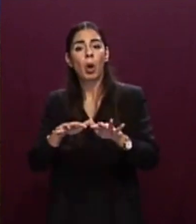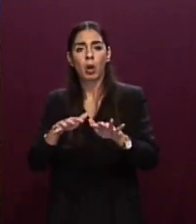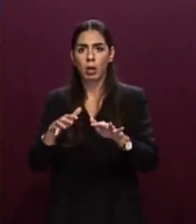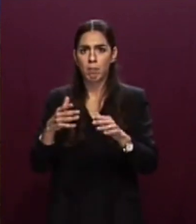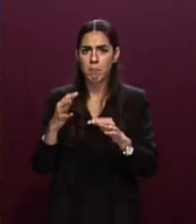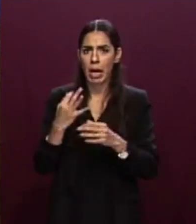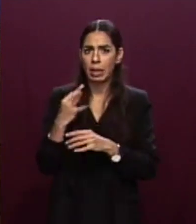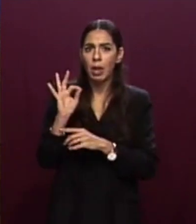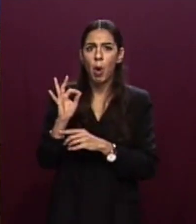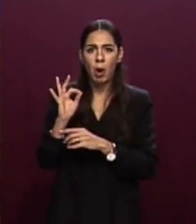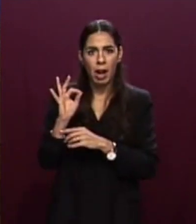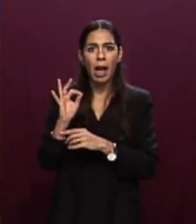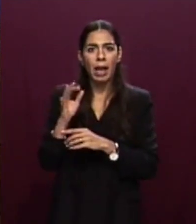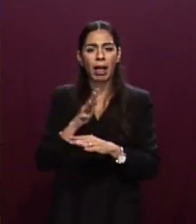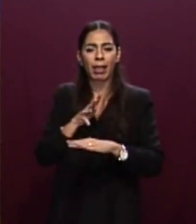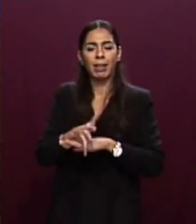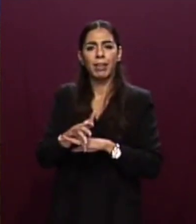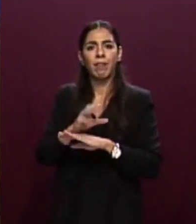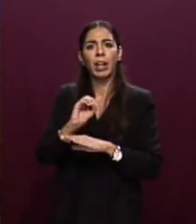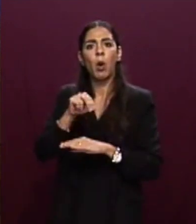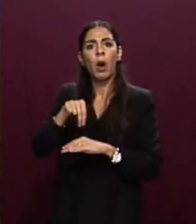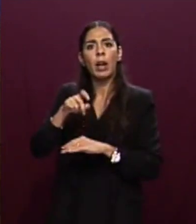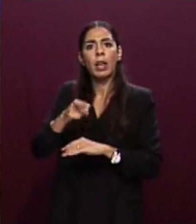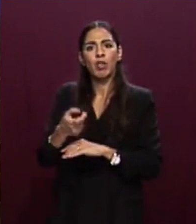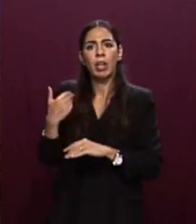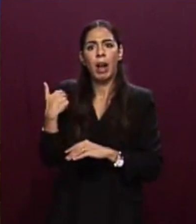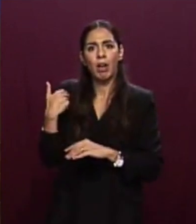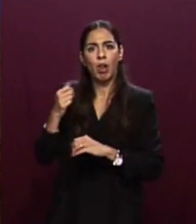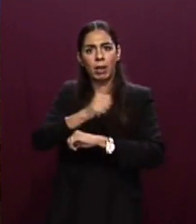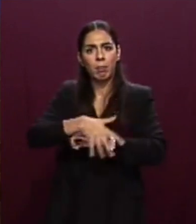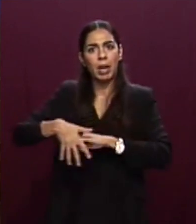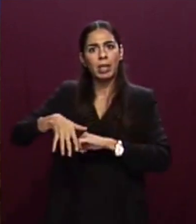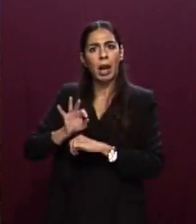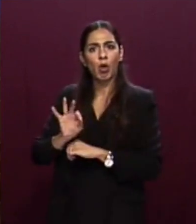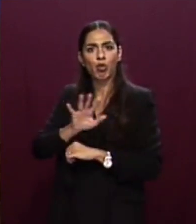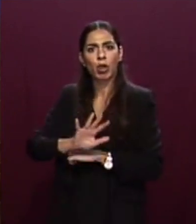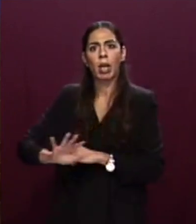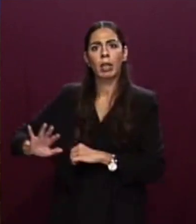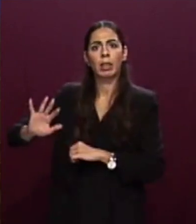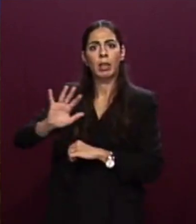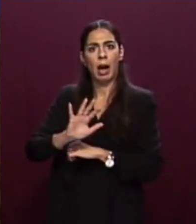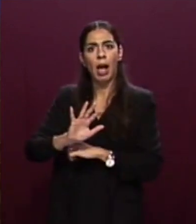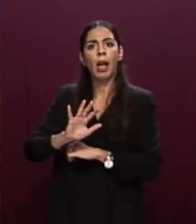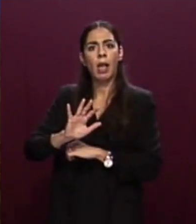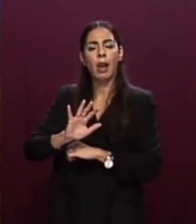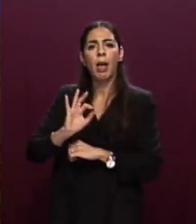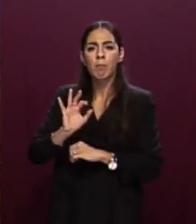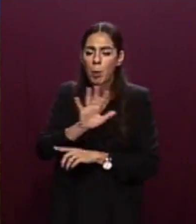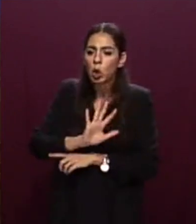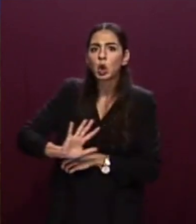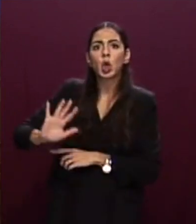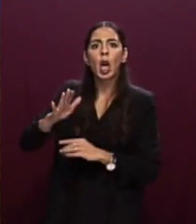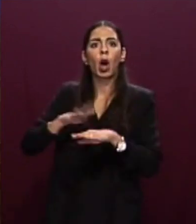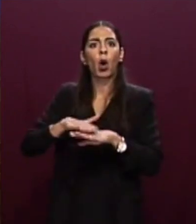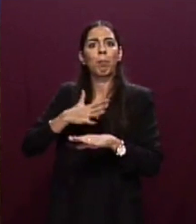navali privati gestiti da organizzazioni non governative nel Mediterraneo centrale, in area SAR non di competenza italiana.